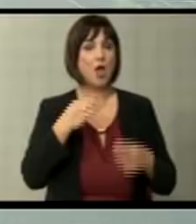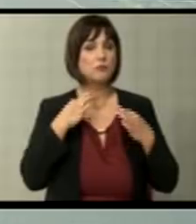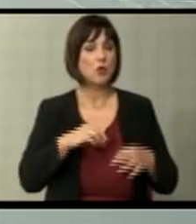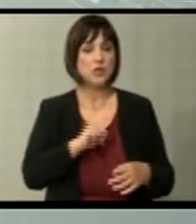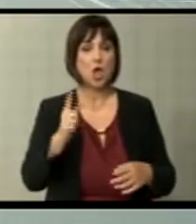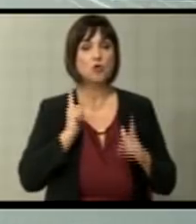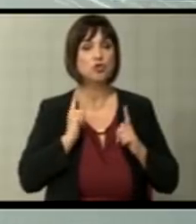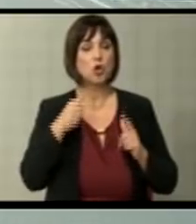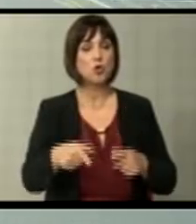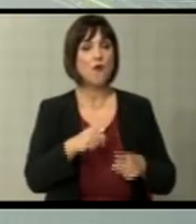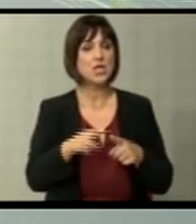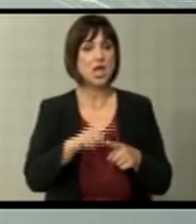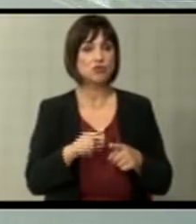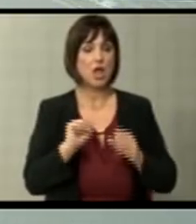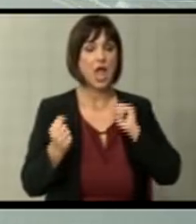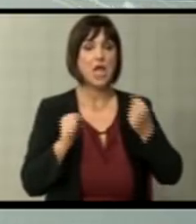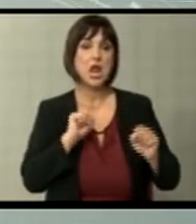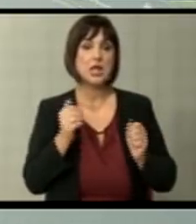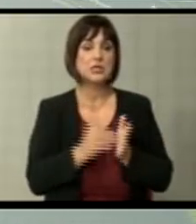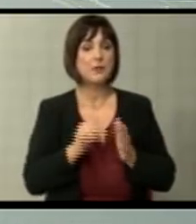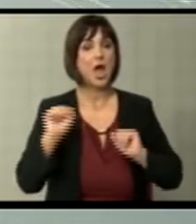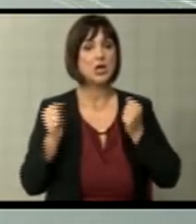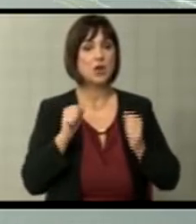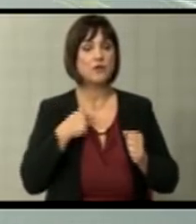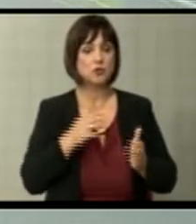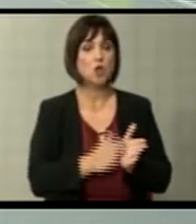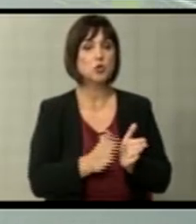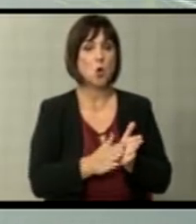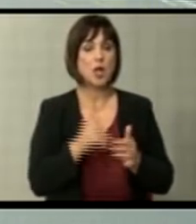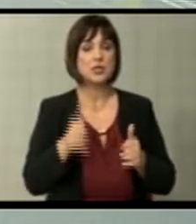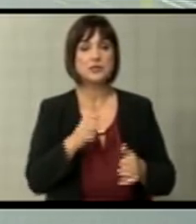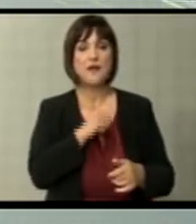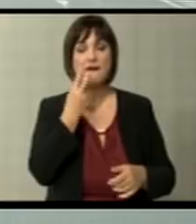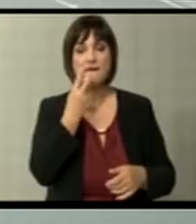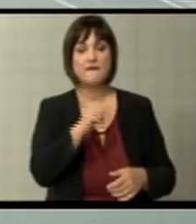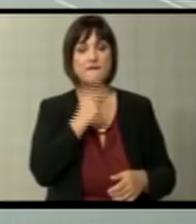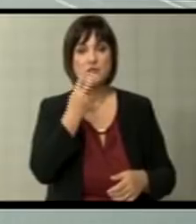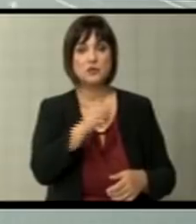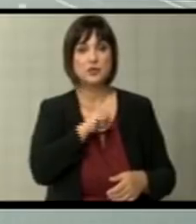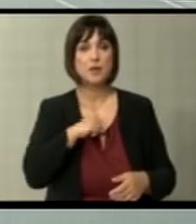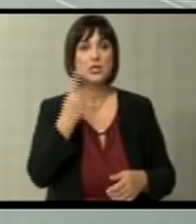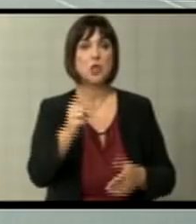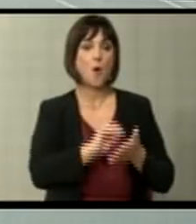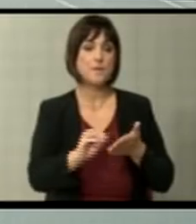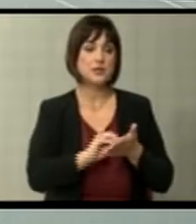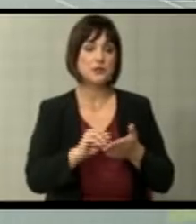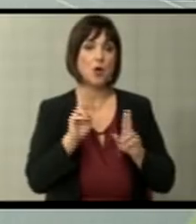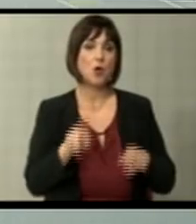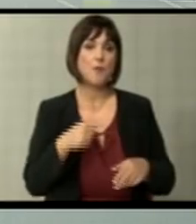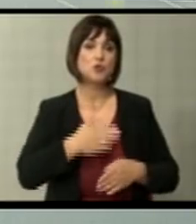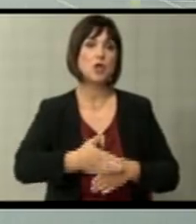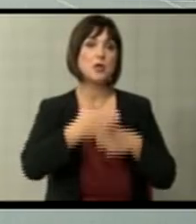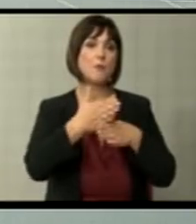очекував дека на тој начин ќе реагират. Треба да реагираме со аргументи. Денес кај видав само едно писмо кое може да